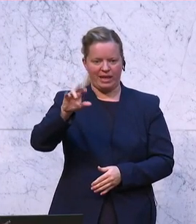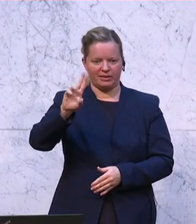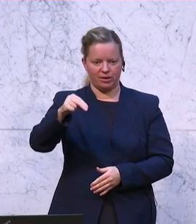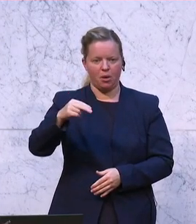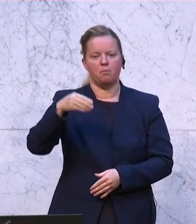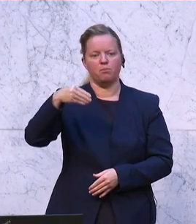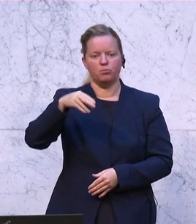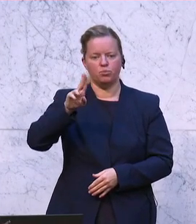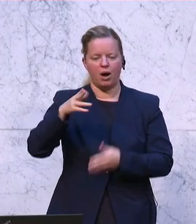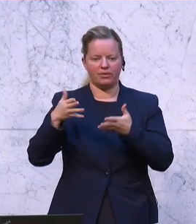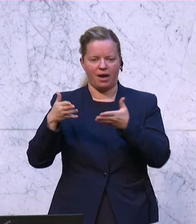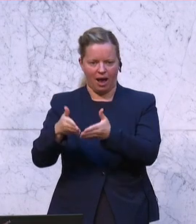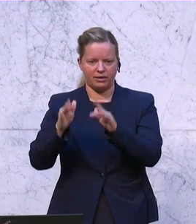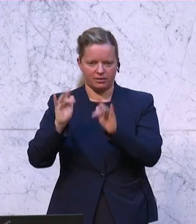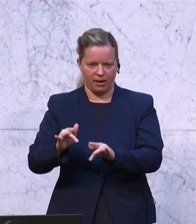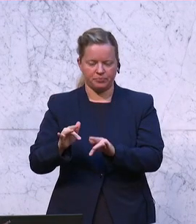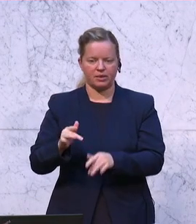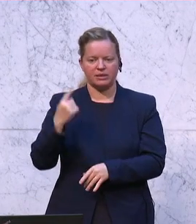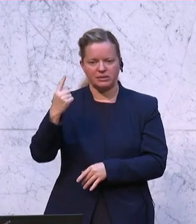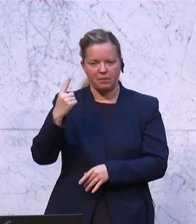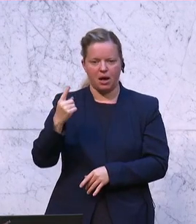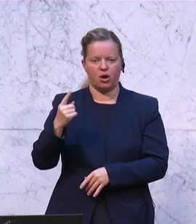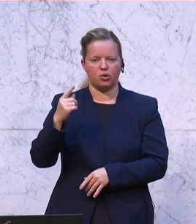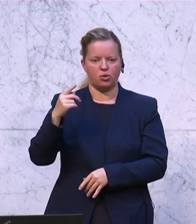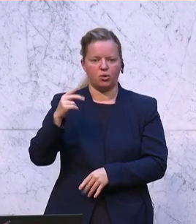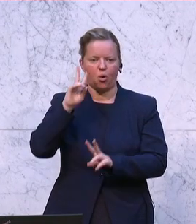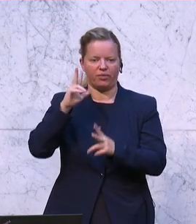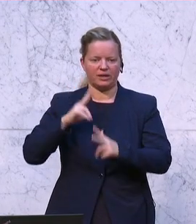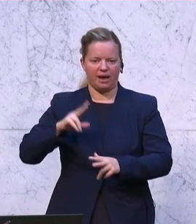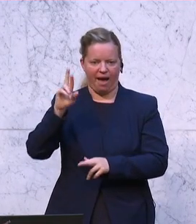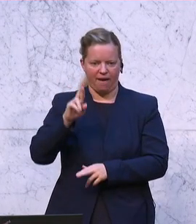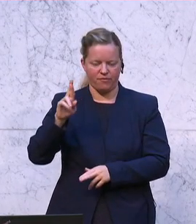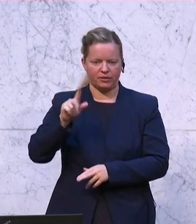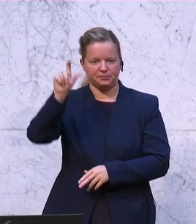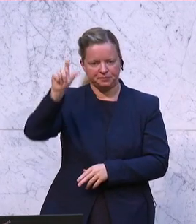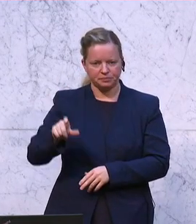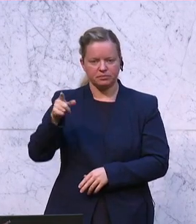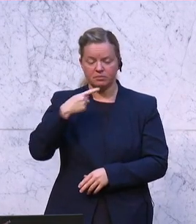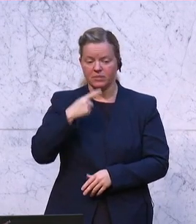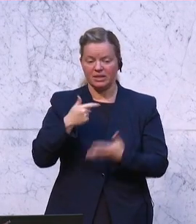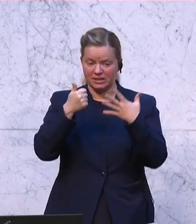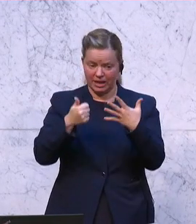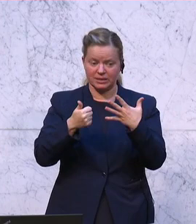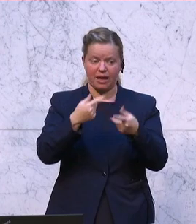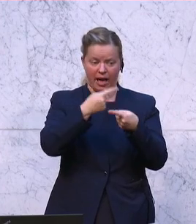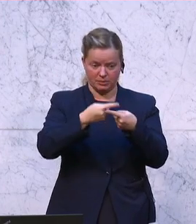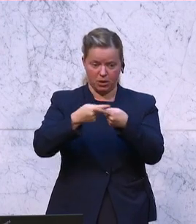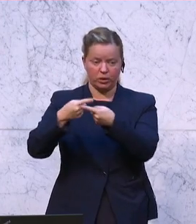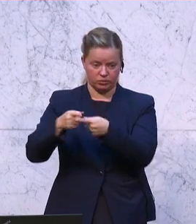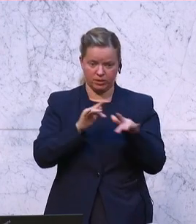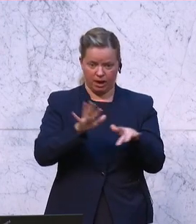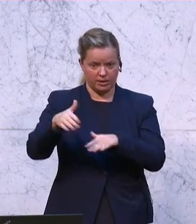zu Hause, der Gottfried Reif, und der hat mir erzählt, dass er in seiner Gemeinde sechs so Eisenbahnkreuzungen hat. Wenn man sich jetzt